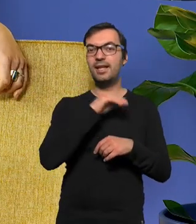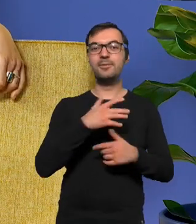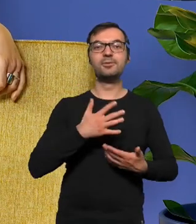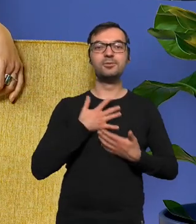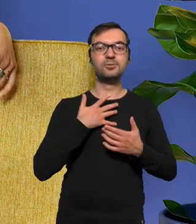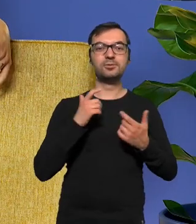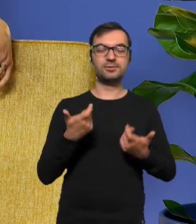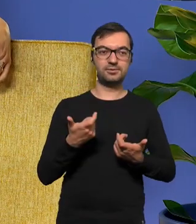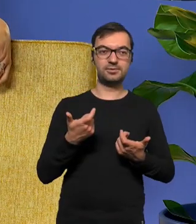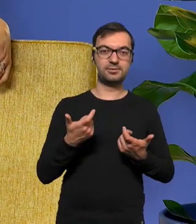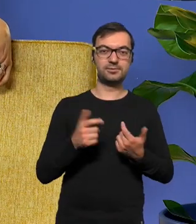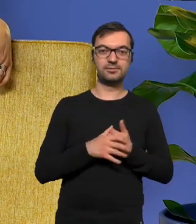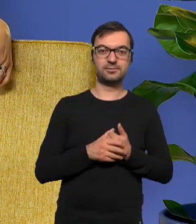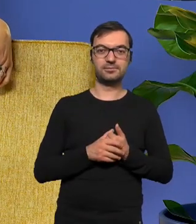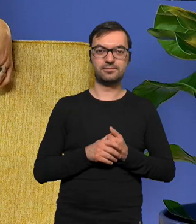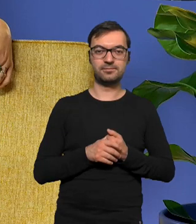w tym